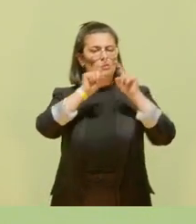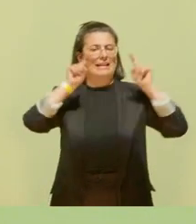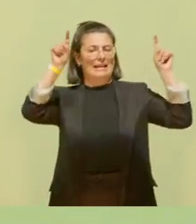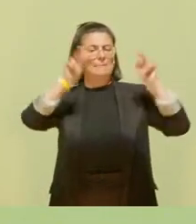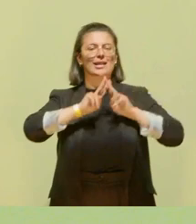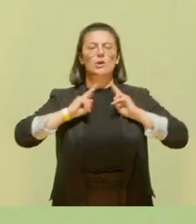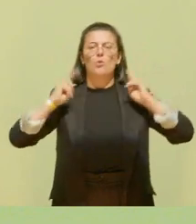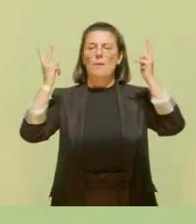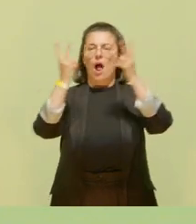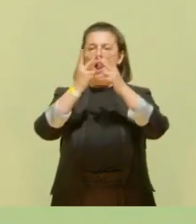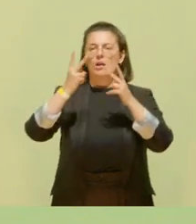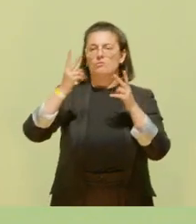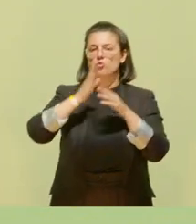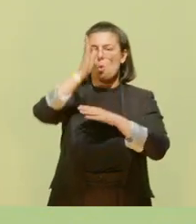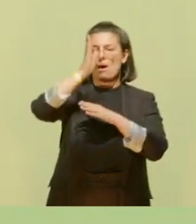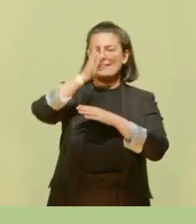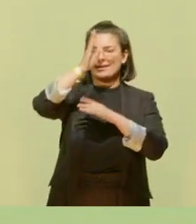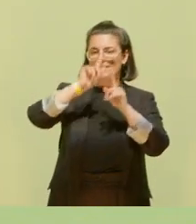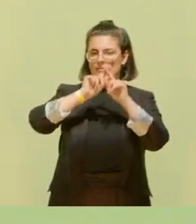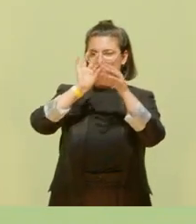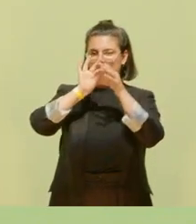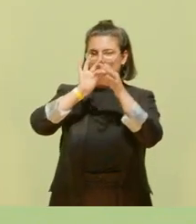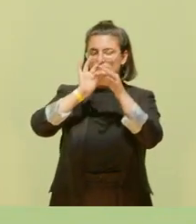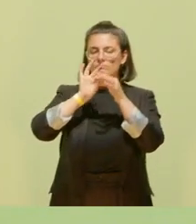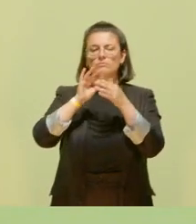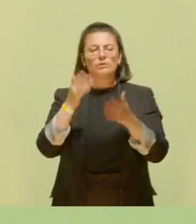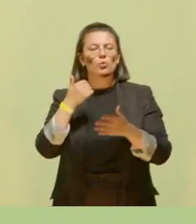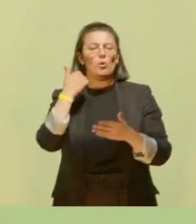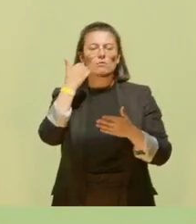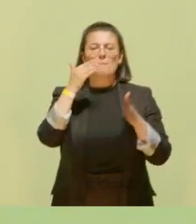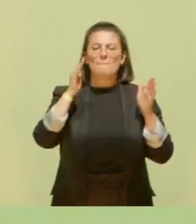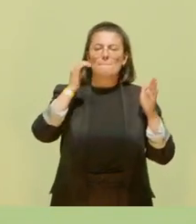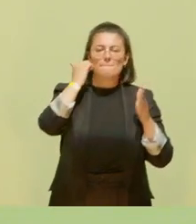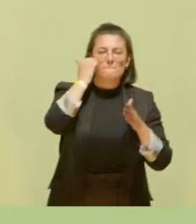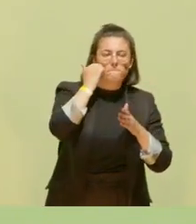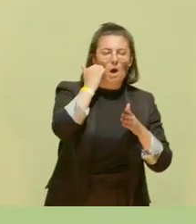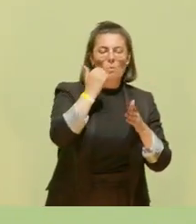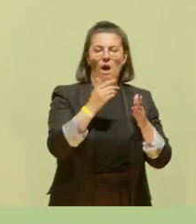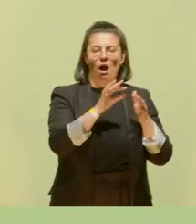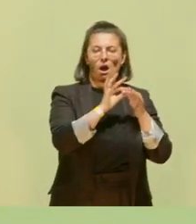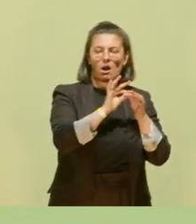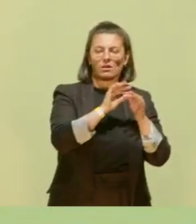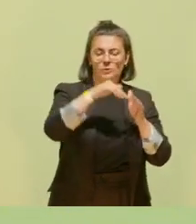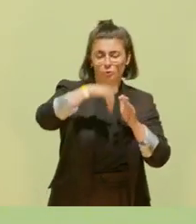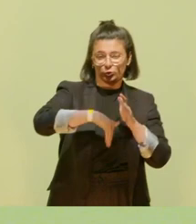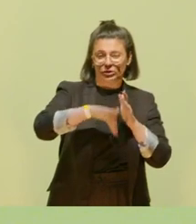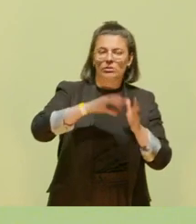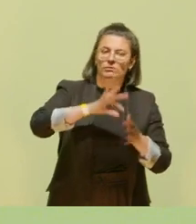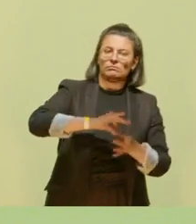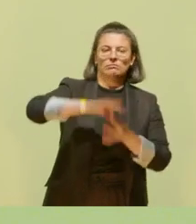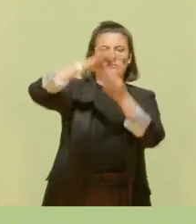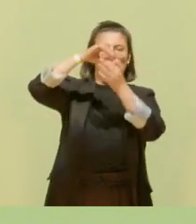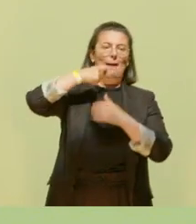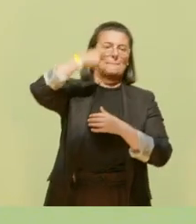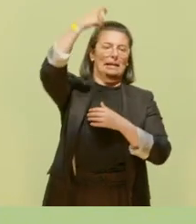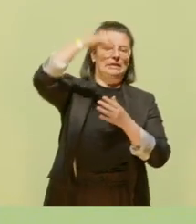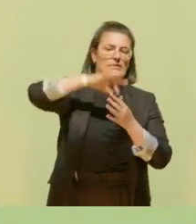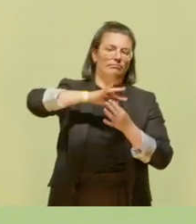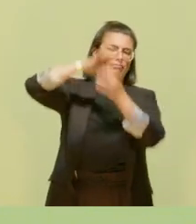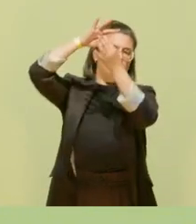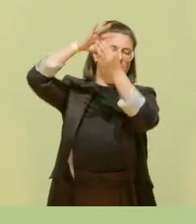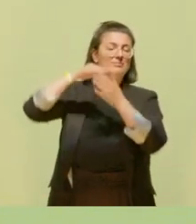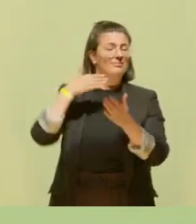globalen Norden machen damit Kleinbäuerinnen im globalen Süden abhängig. Und deswegen ist